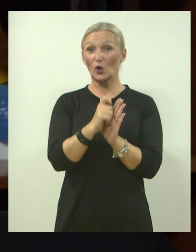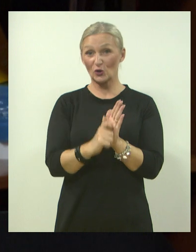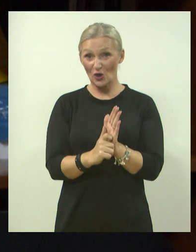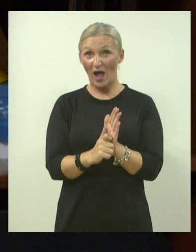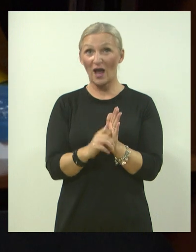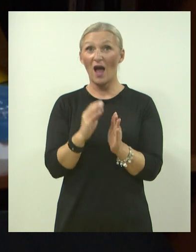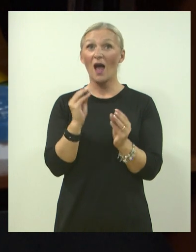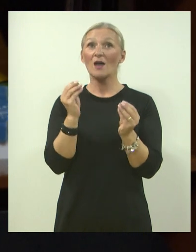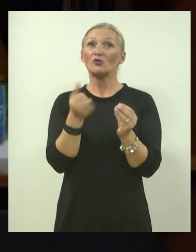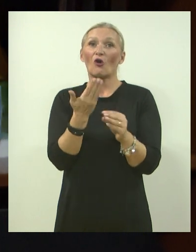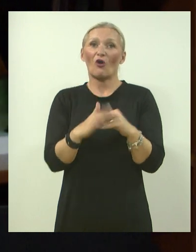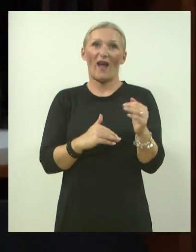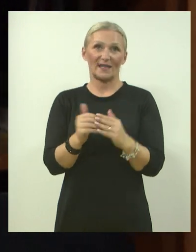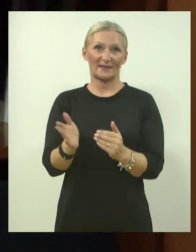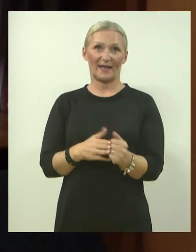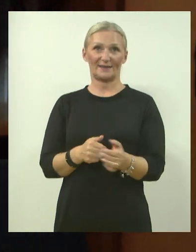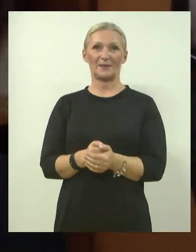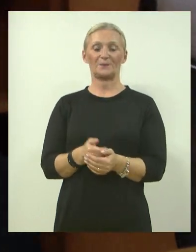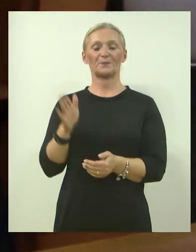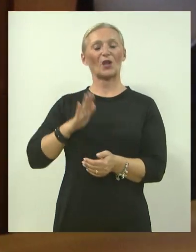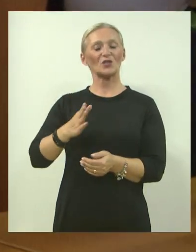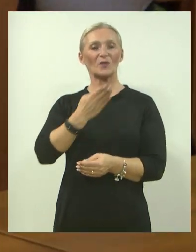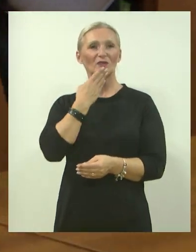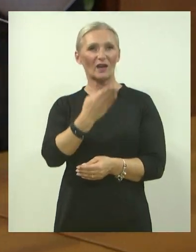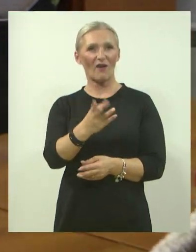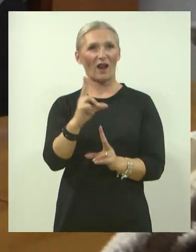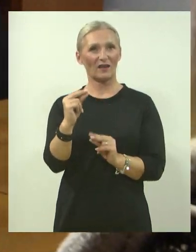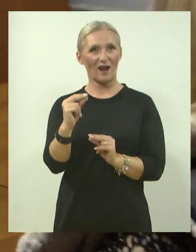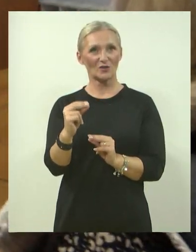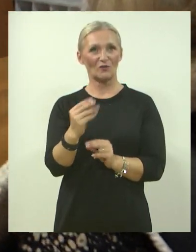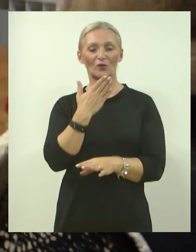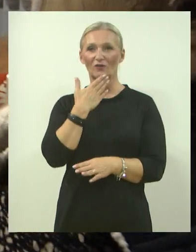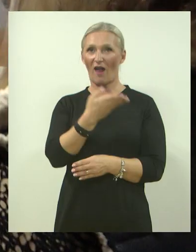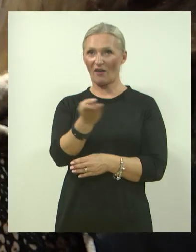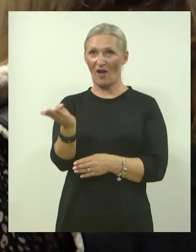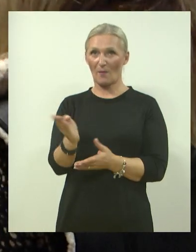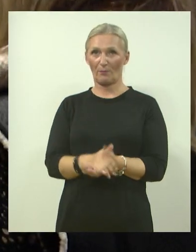sadržajniji i što kvalitetni. Gospodine Šutalo, ponovno hvala na razgovoru. Hvala vam.